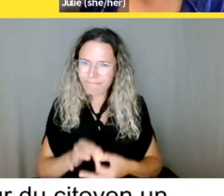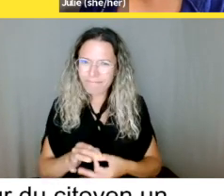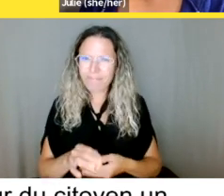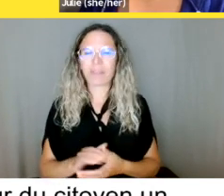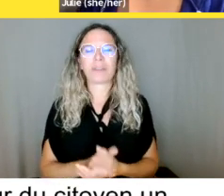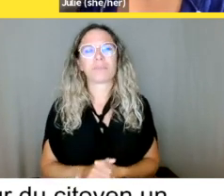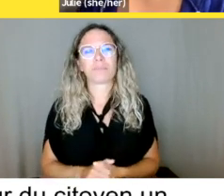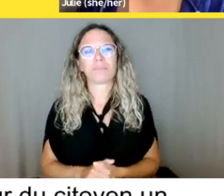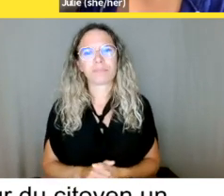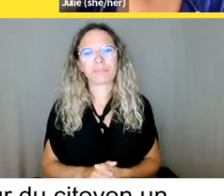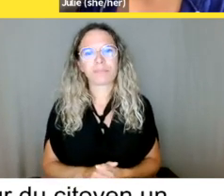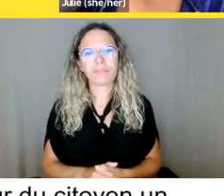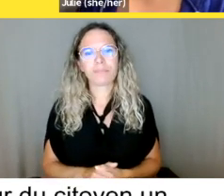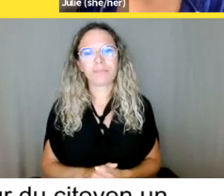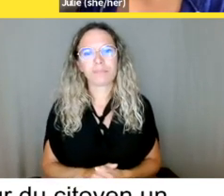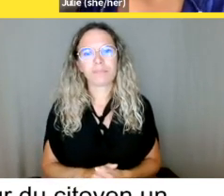juristes.